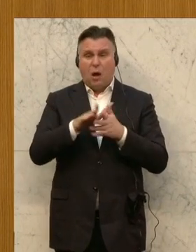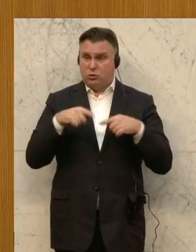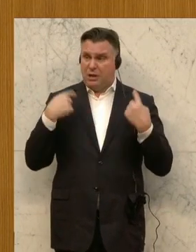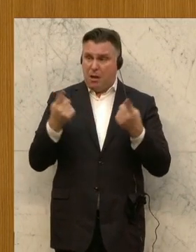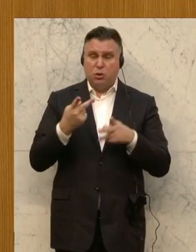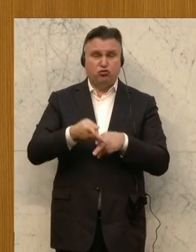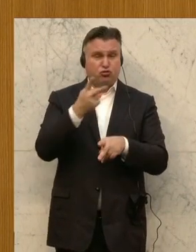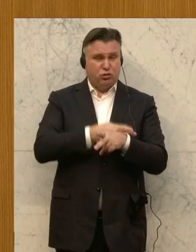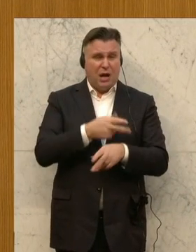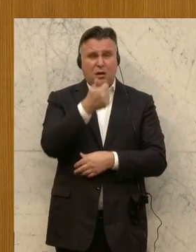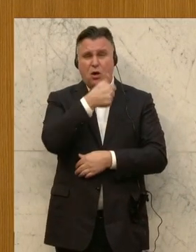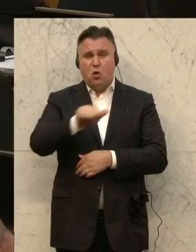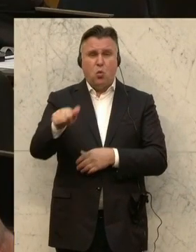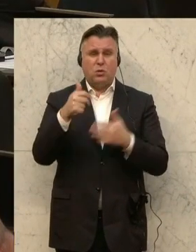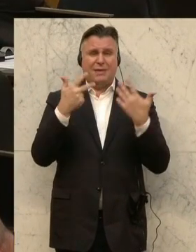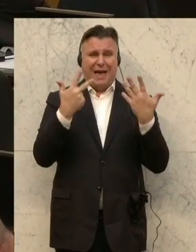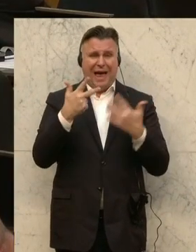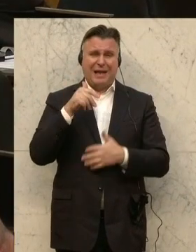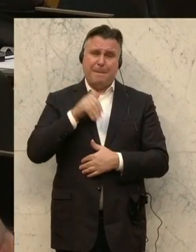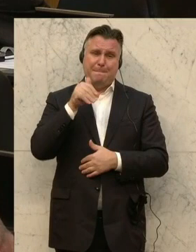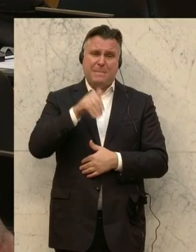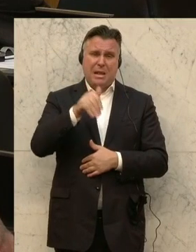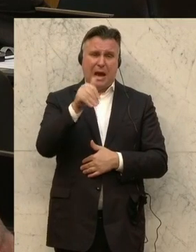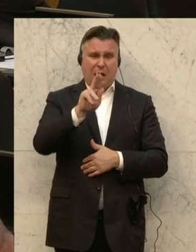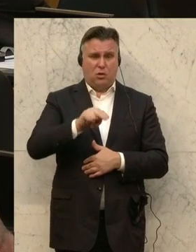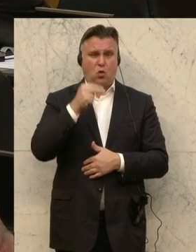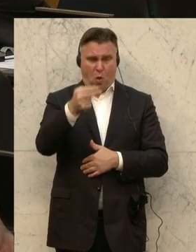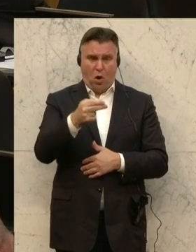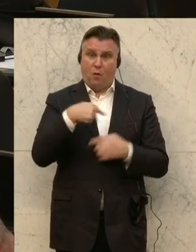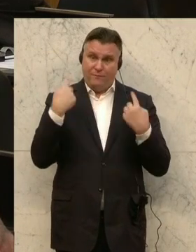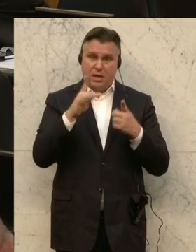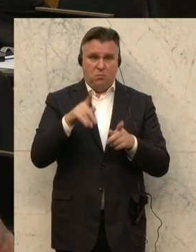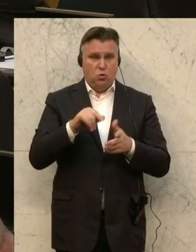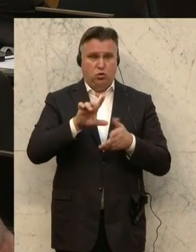108 Milliarden Euro die Folge.